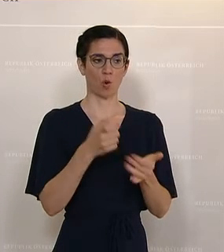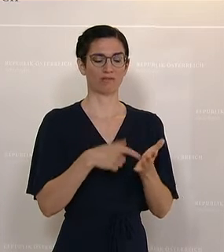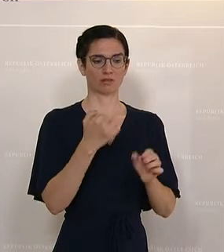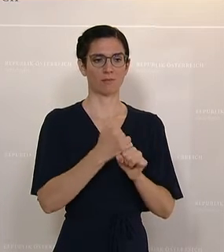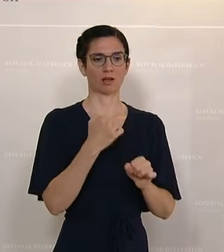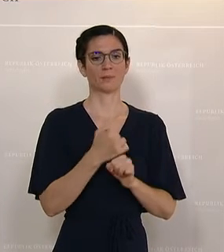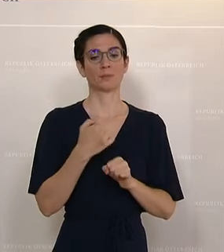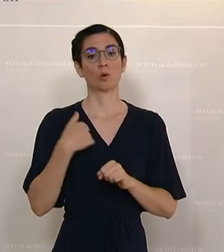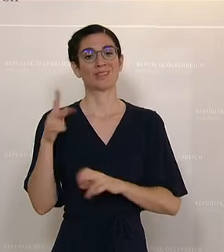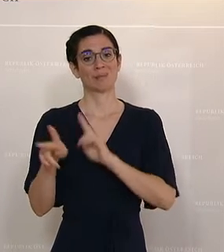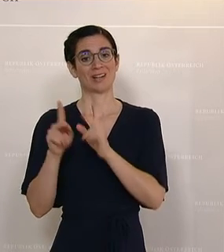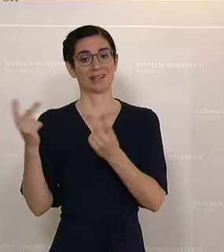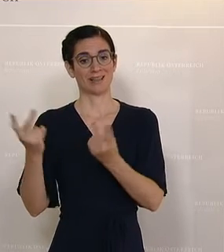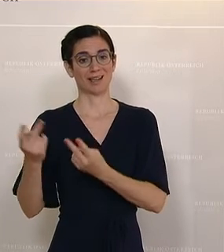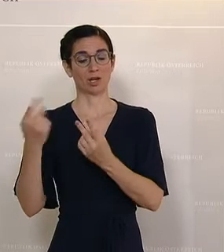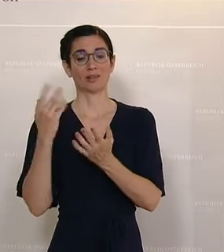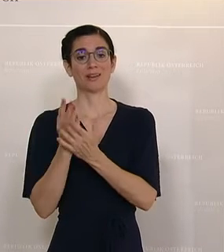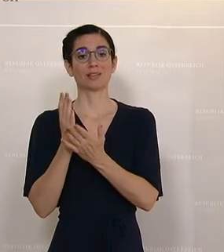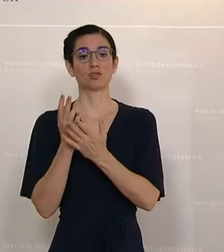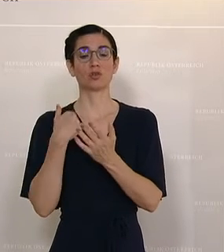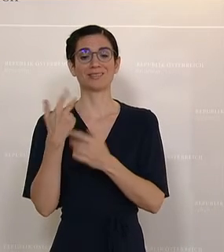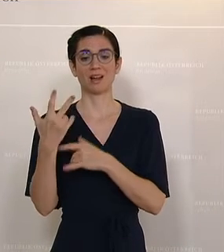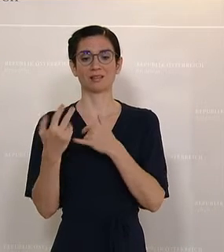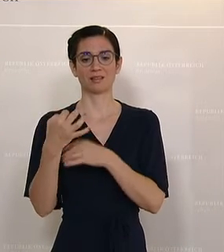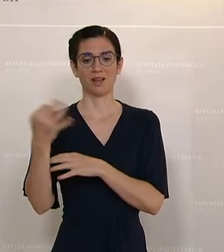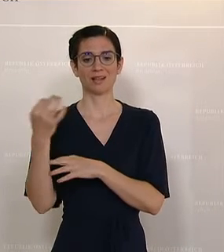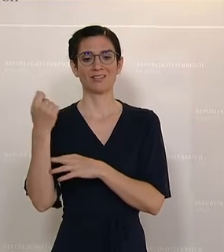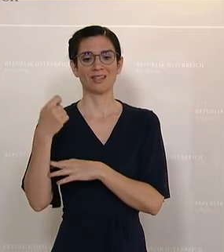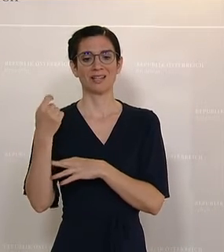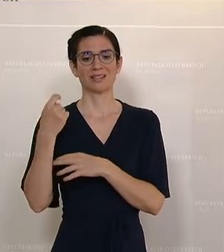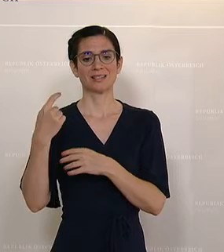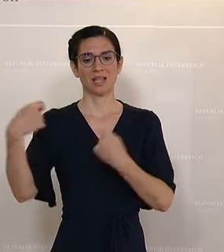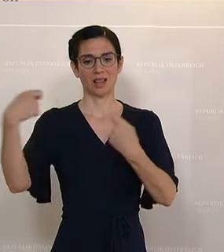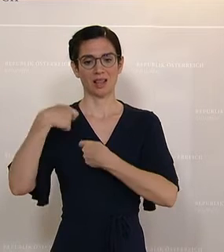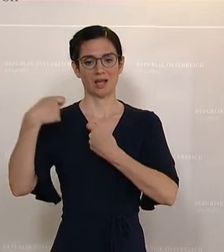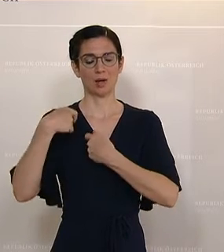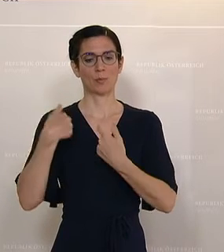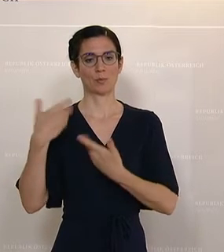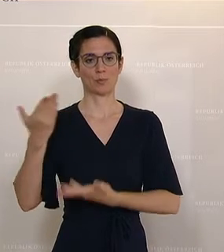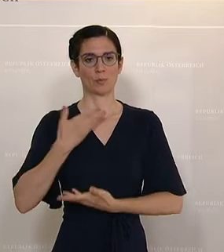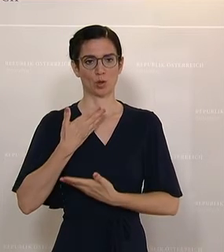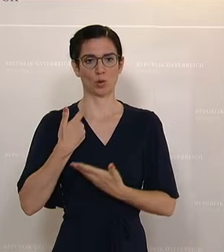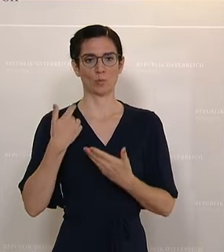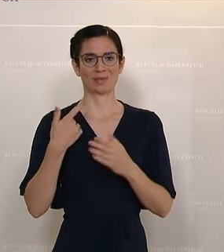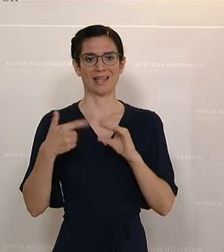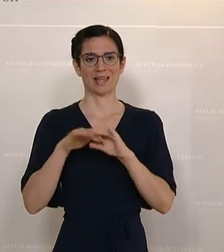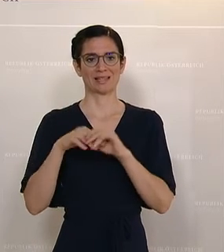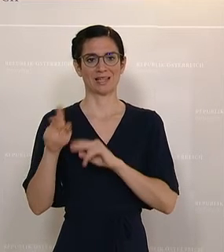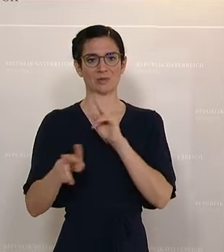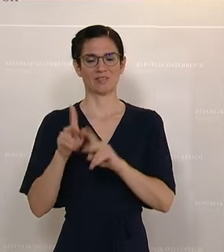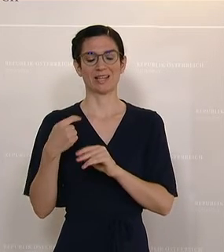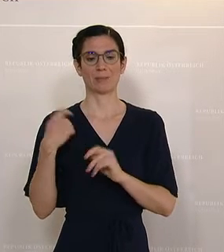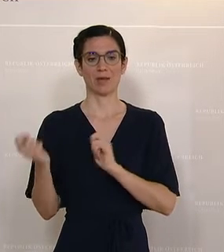Angehörige künftig bereits nach drei Tagen die Möglichkeit haben, eine finanzielle Zuwendung zu den Kosten der Ersatzpflege zu